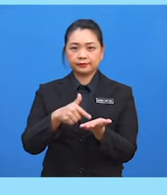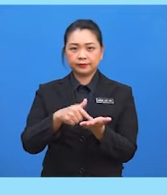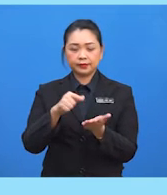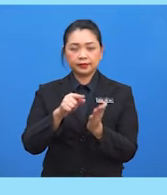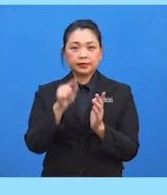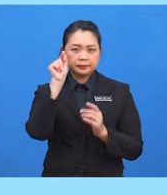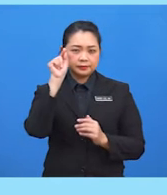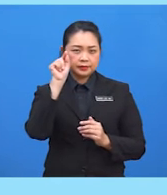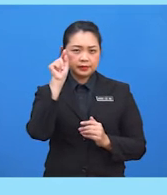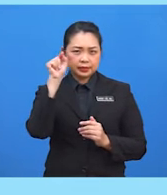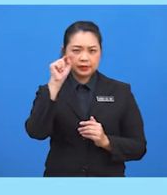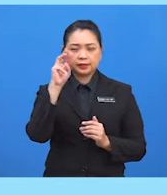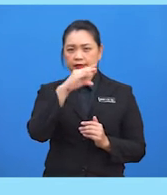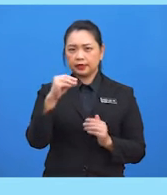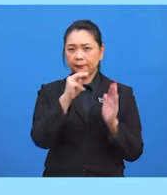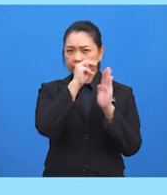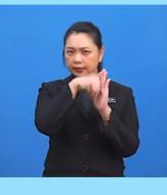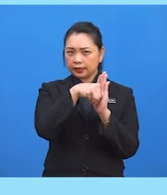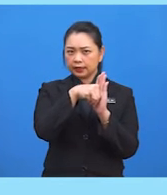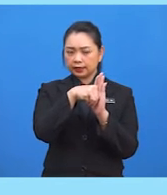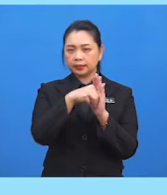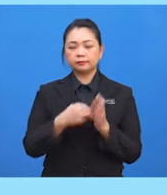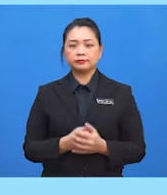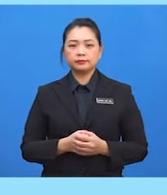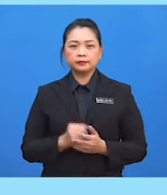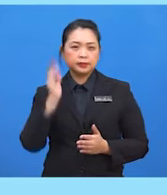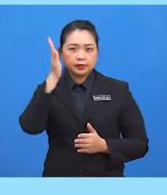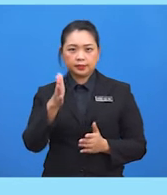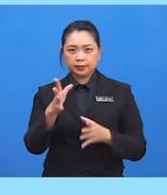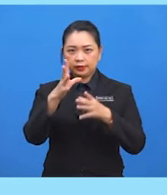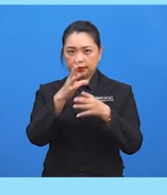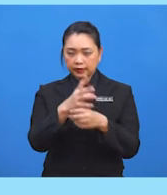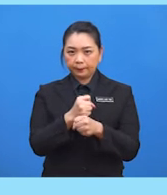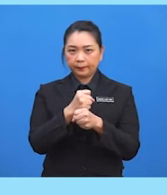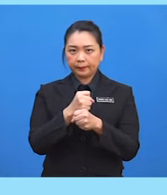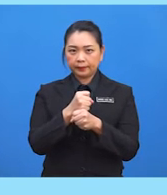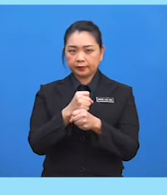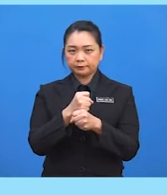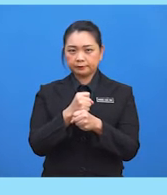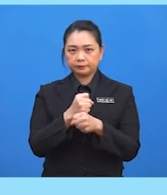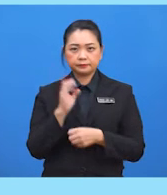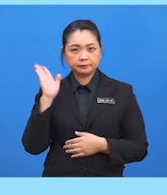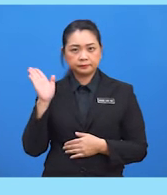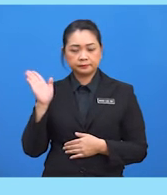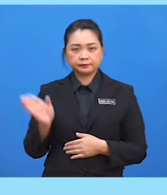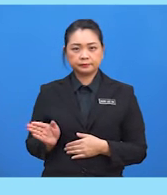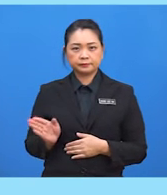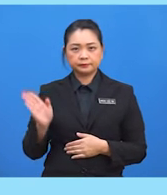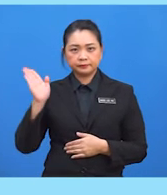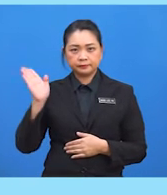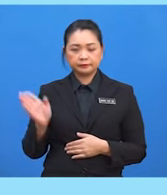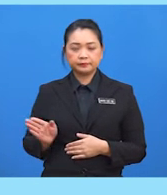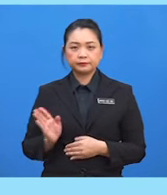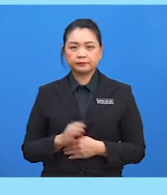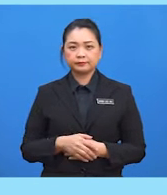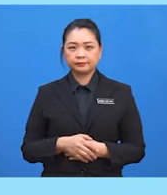Paparan skrin menunjukkan 48 darjah 27.47